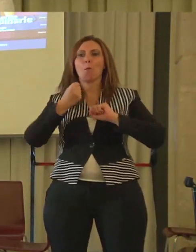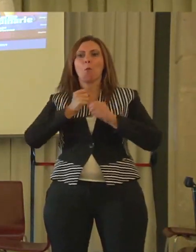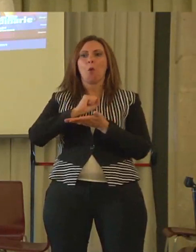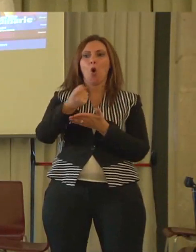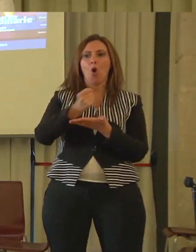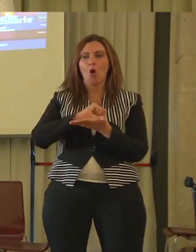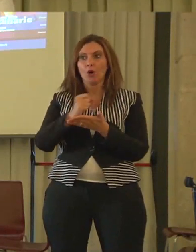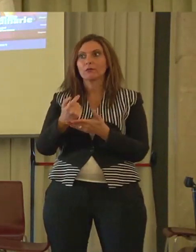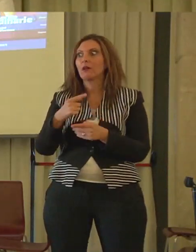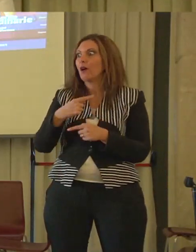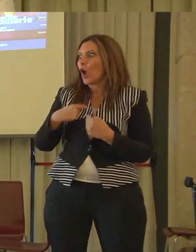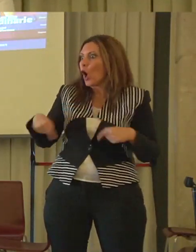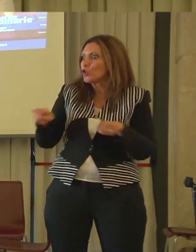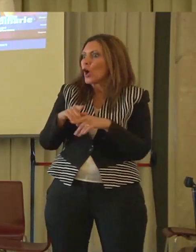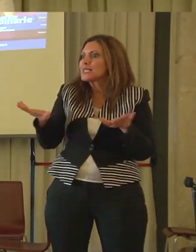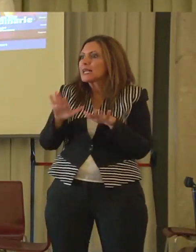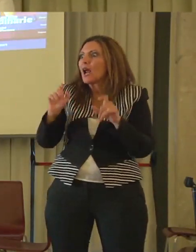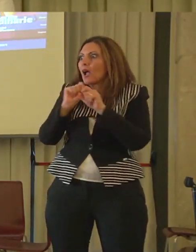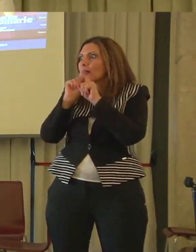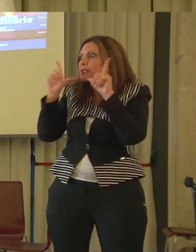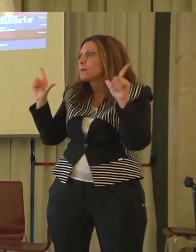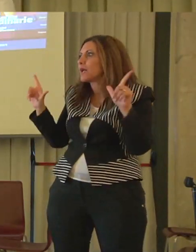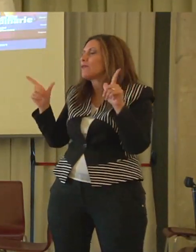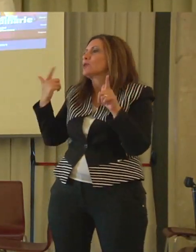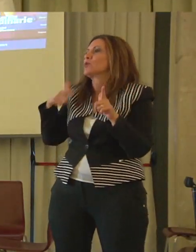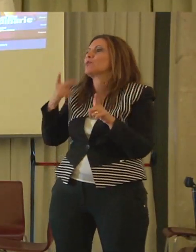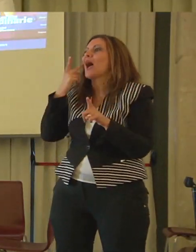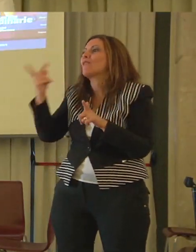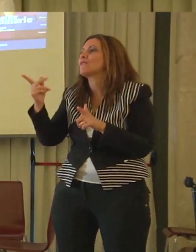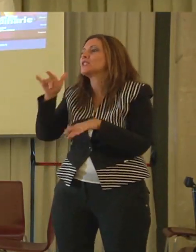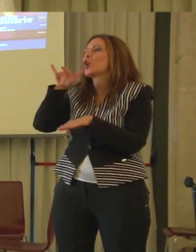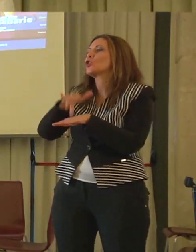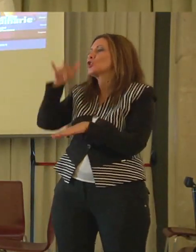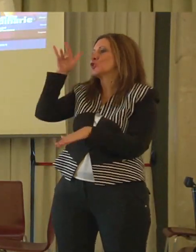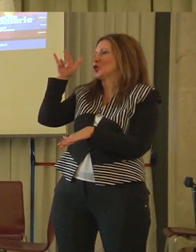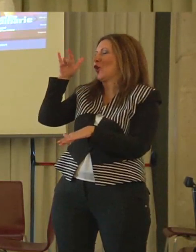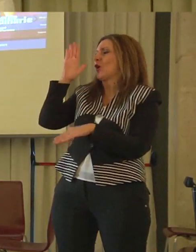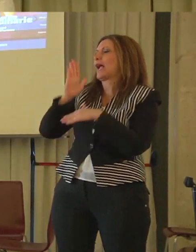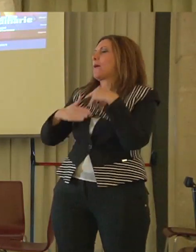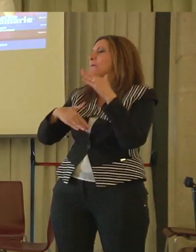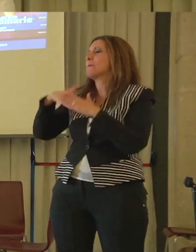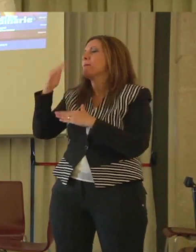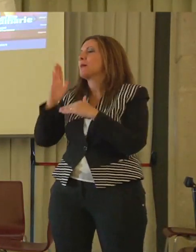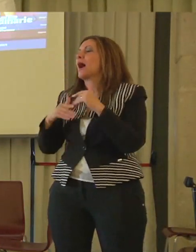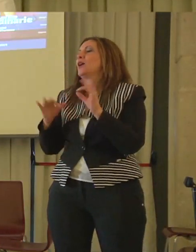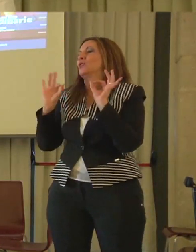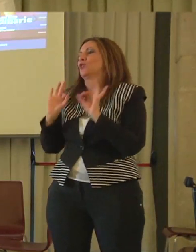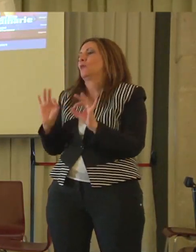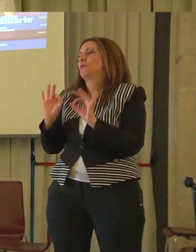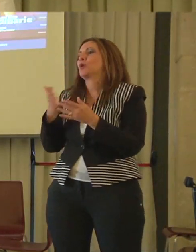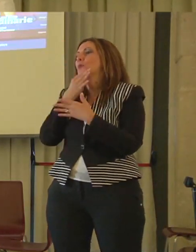ragazzi si sono estasiati perché hanno potuto vedere e toccare con mano qual è questa